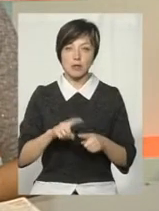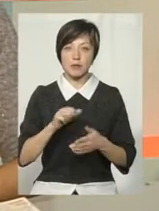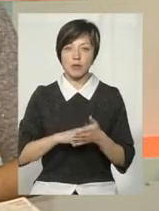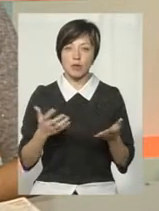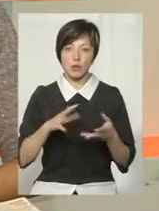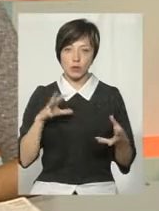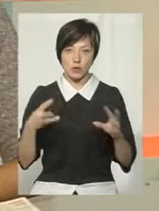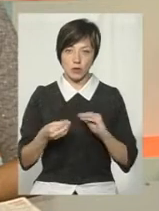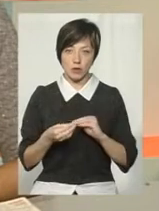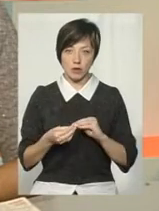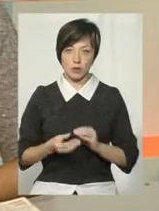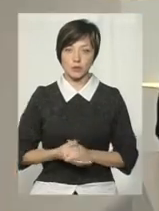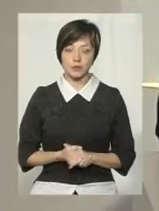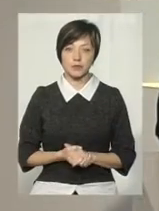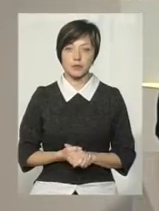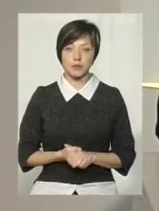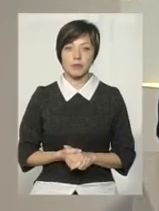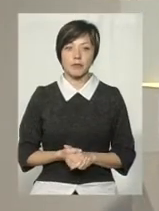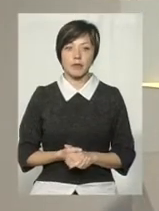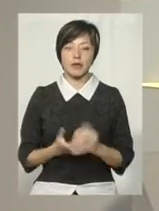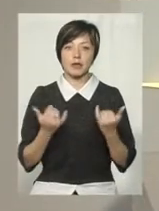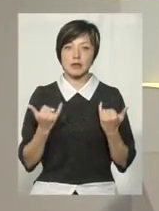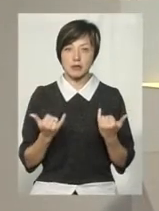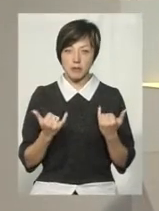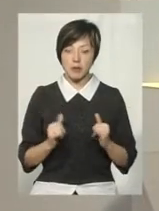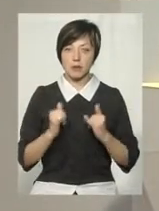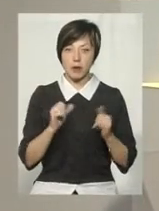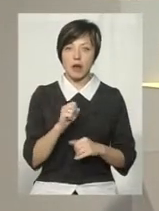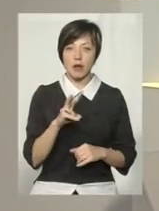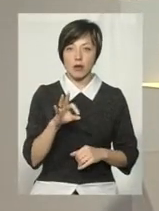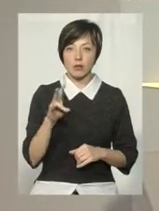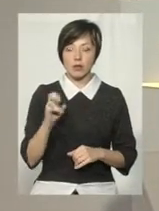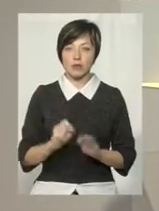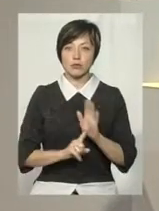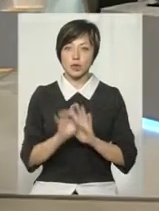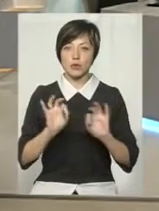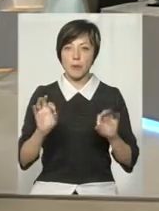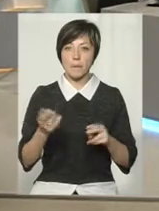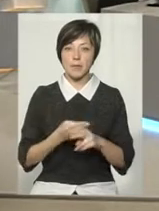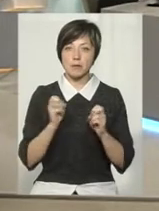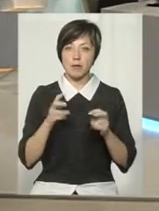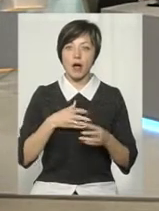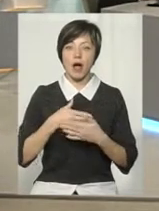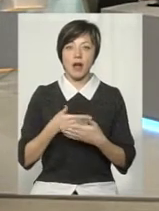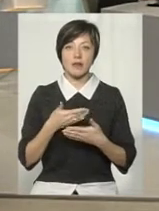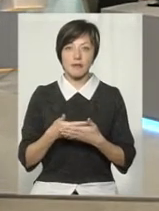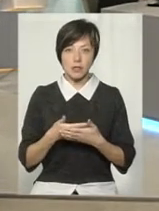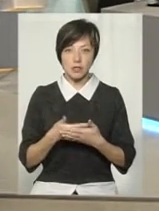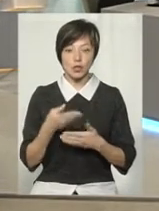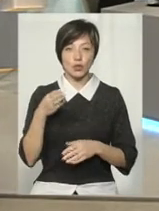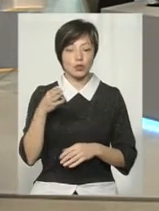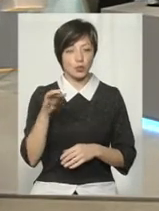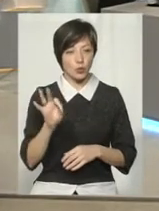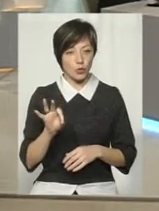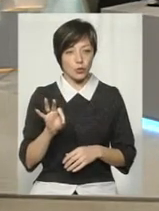якогось результату. Тепер, пані Альоно, ви вже розпочали трохи розповідати щодо безпеки активістів, то